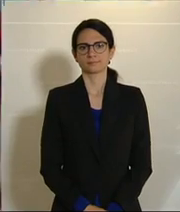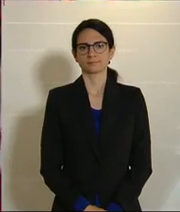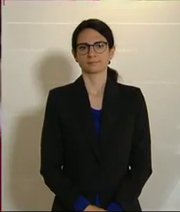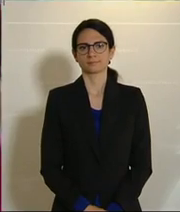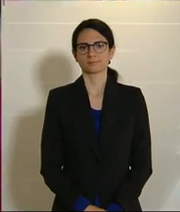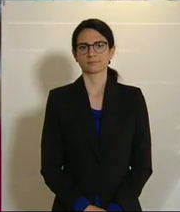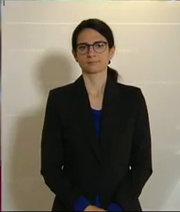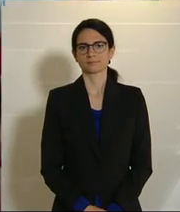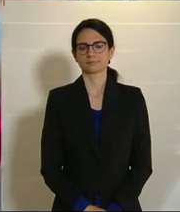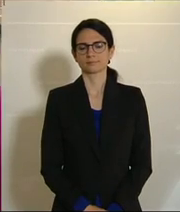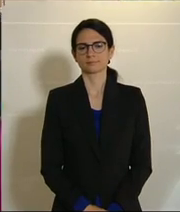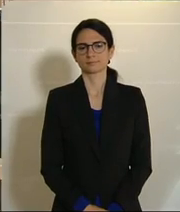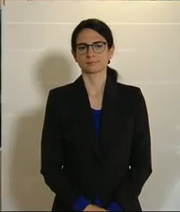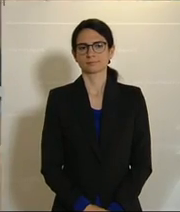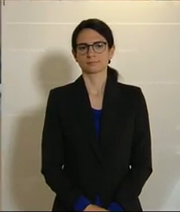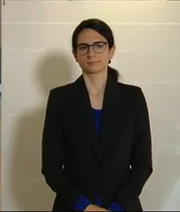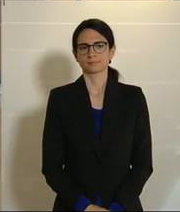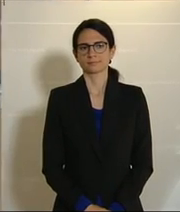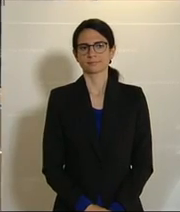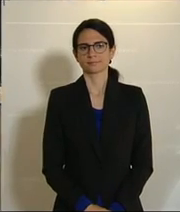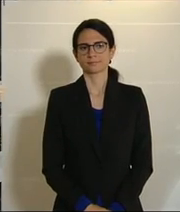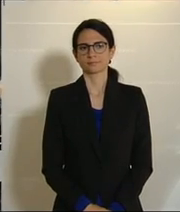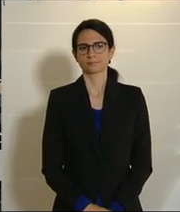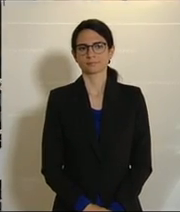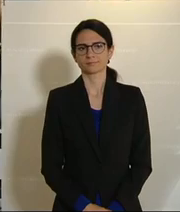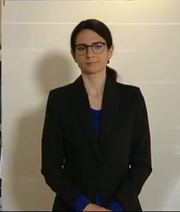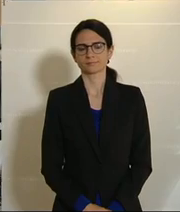Astrid Rössler, die Umweltspräherin der Grünen, ist nun an Bord.